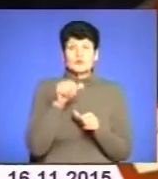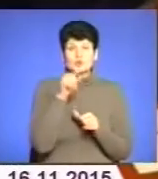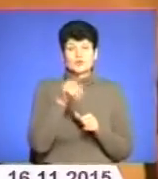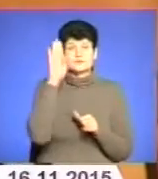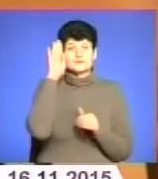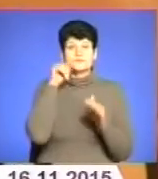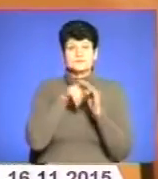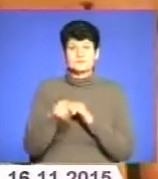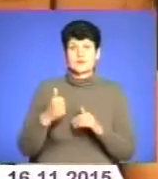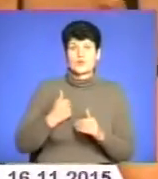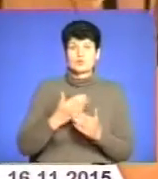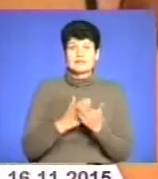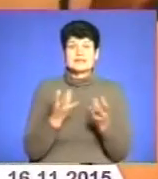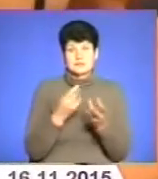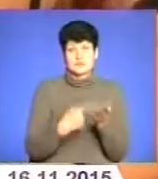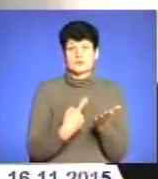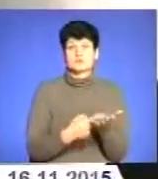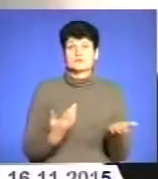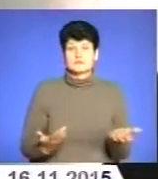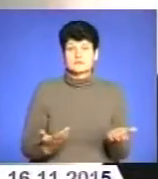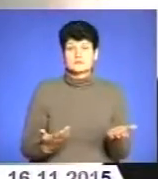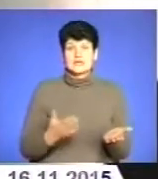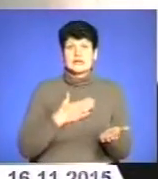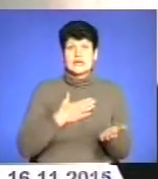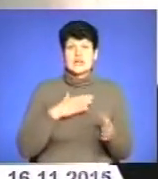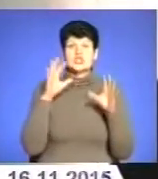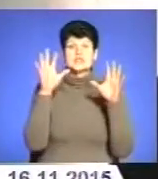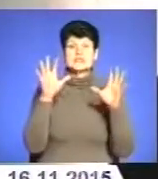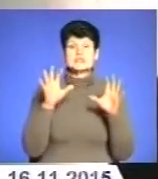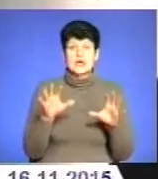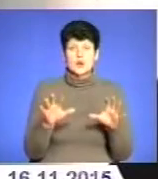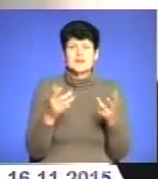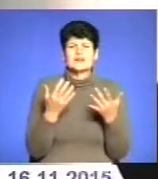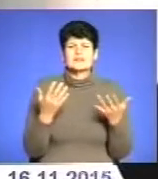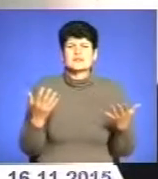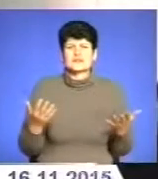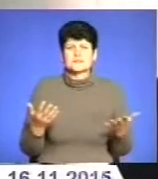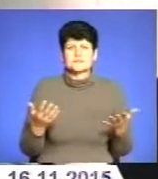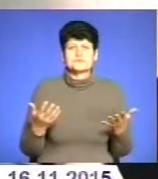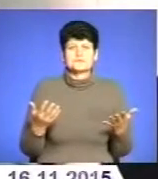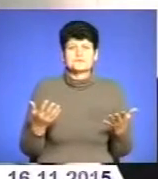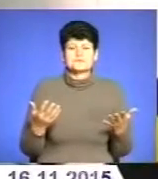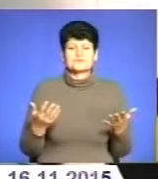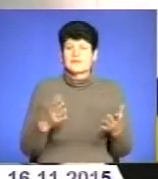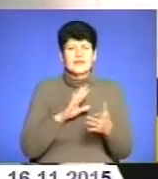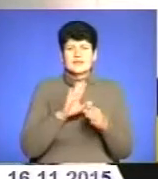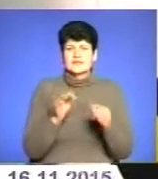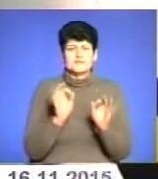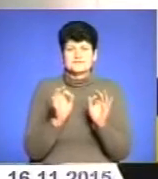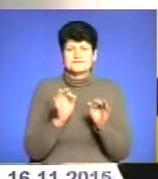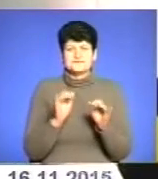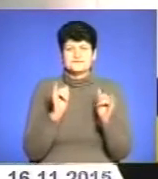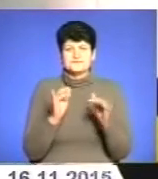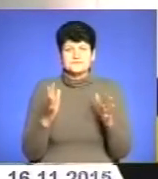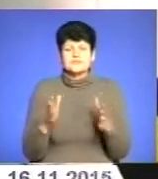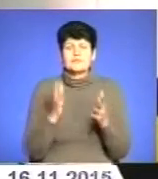військової служби, ще треба довести. Наш закон настільки невдосконалий, є дуже багато